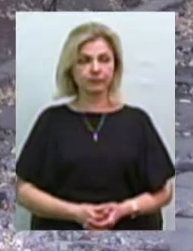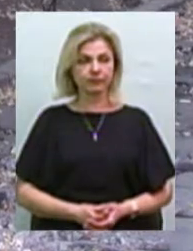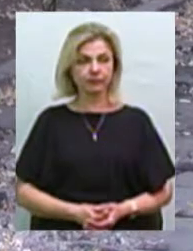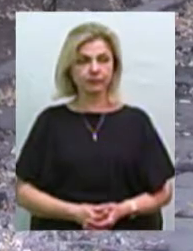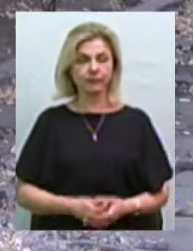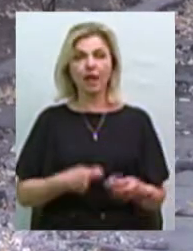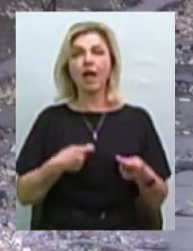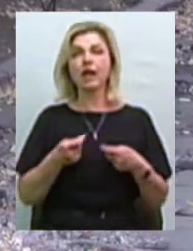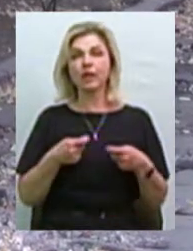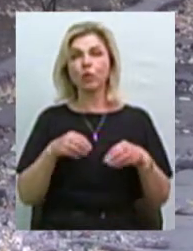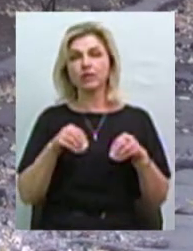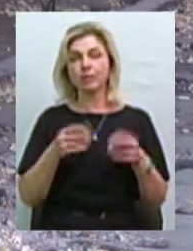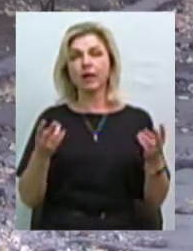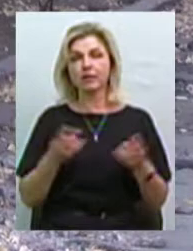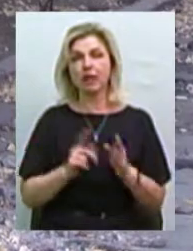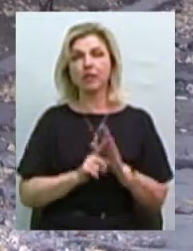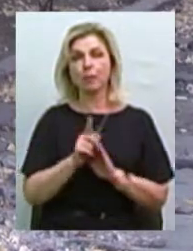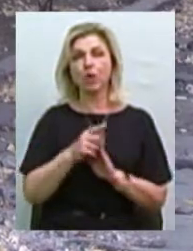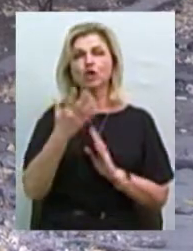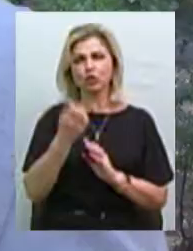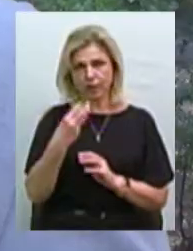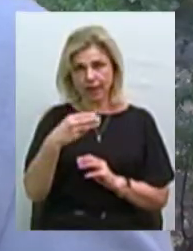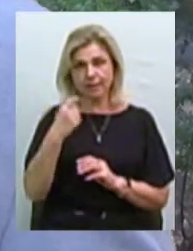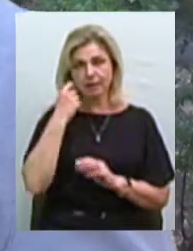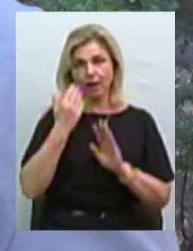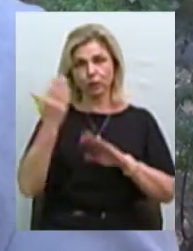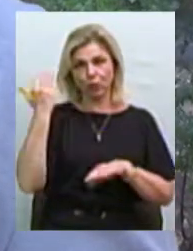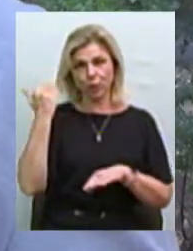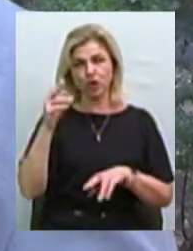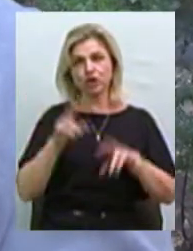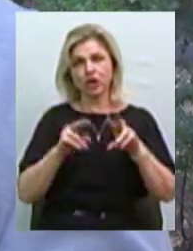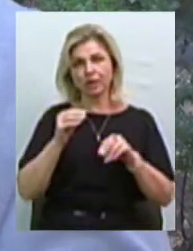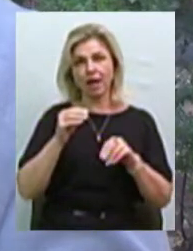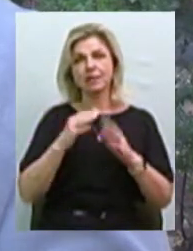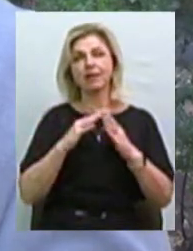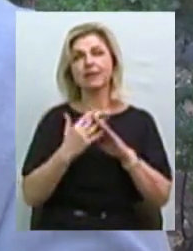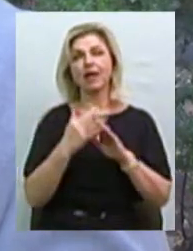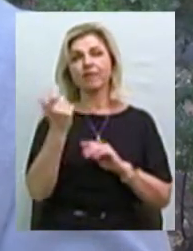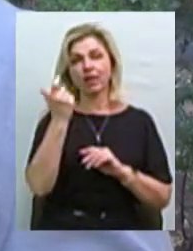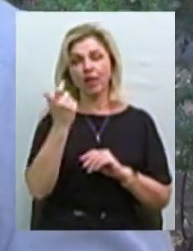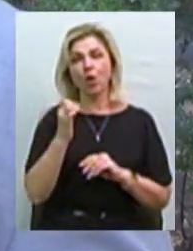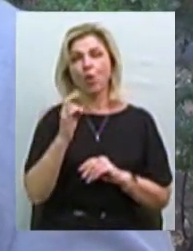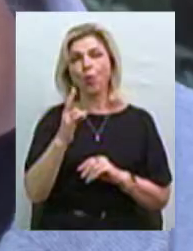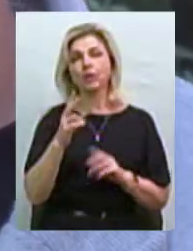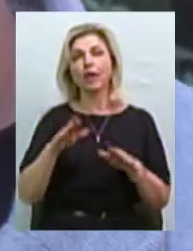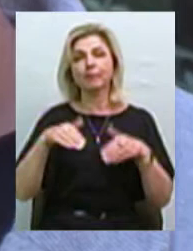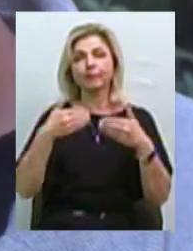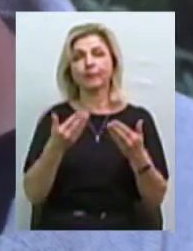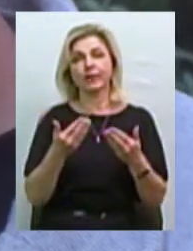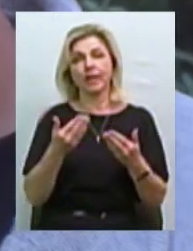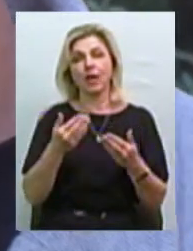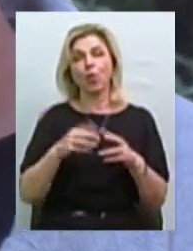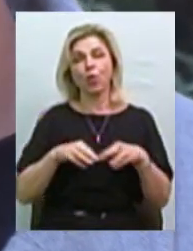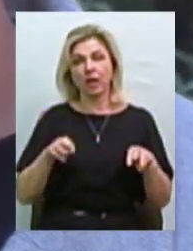Ринок землі треба було впроваджувати ще 30 років тому, вважає фермер Руслан Народа. Він трактує ініціативу уряду так, збільшиться